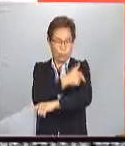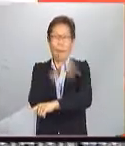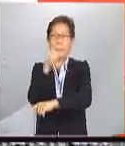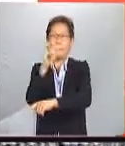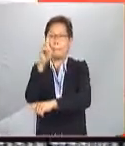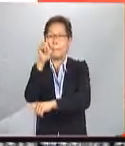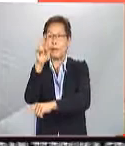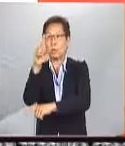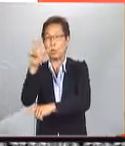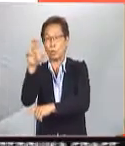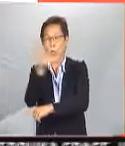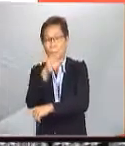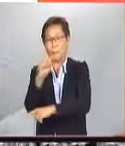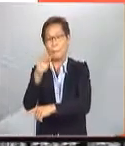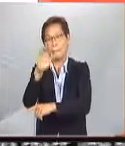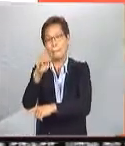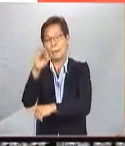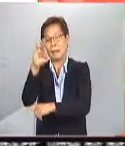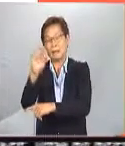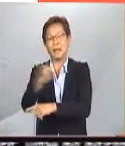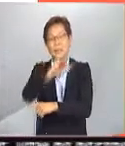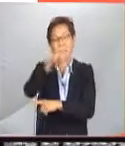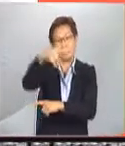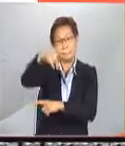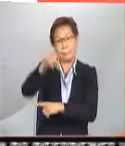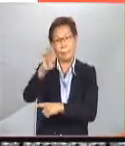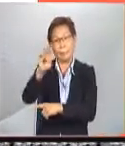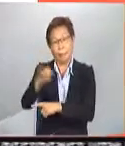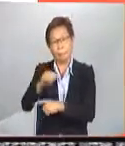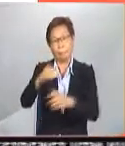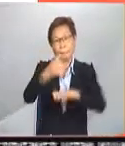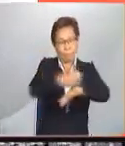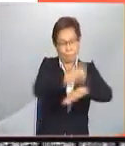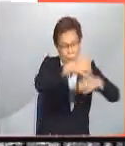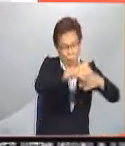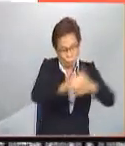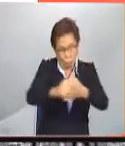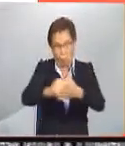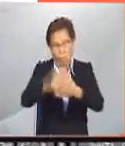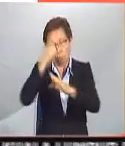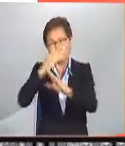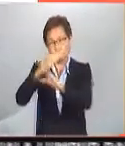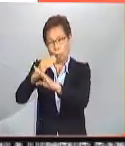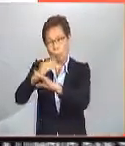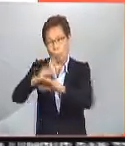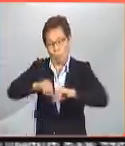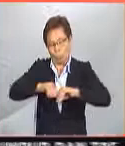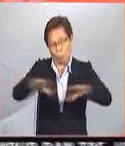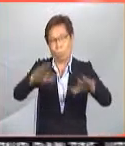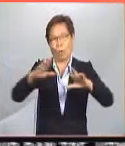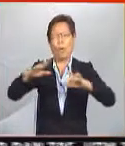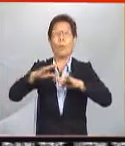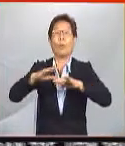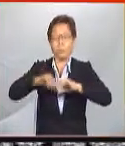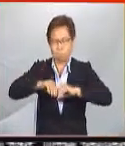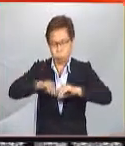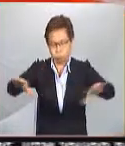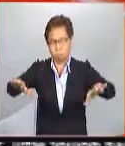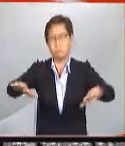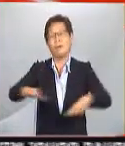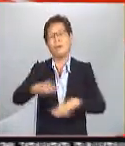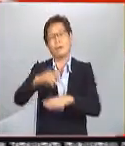Miri. Sesudah itu, JPBN Sarawak mengeluarkan garis panduan bagi mengekang penularan wabak berkenaan. Selamat